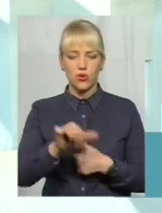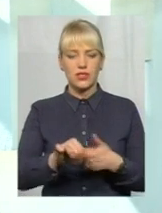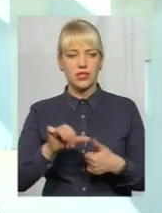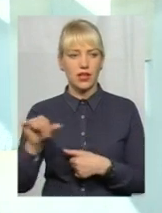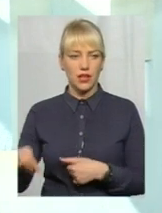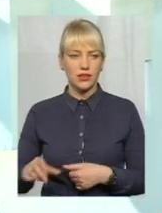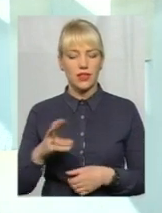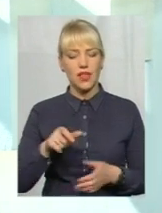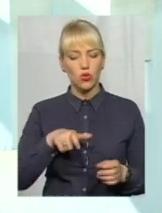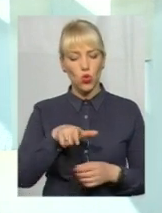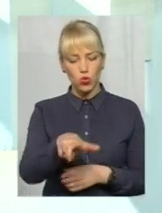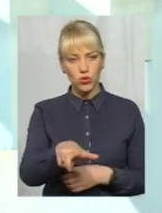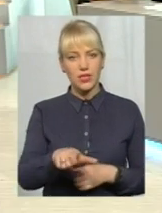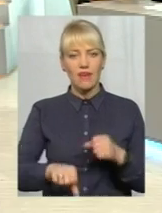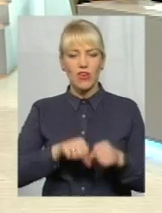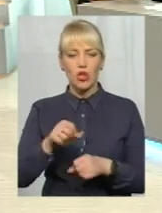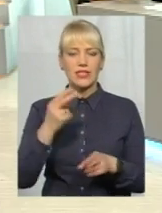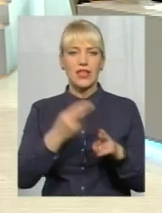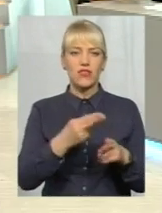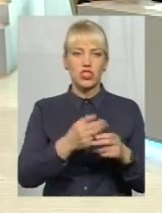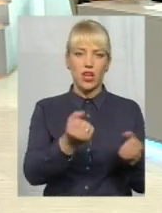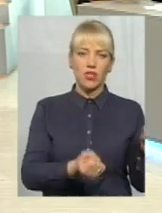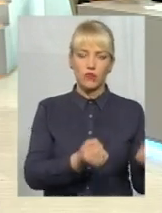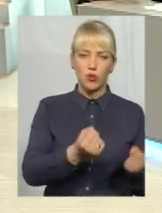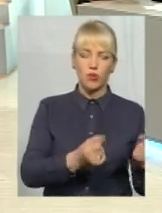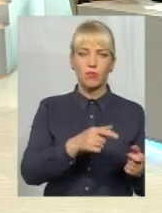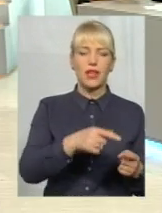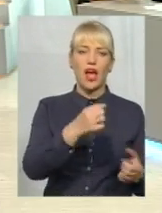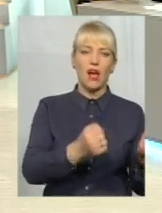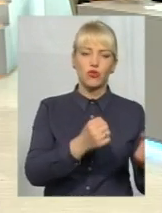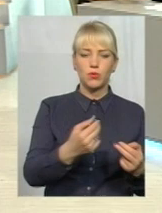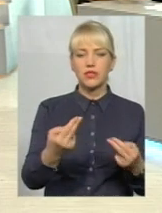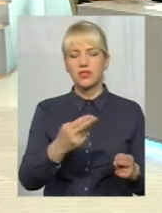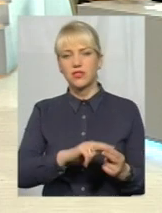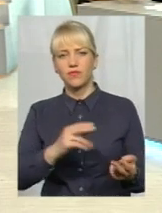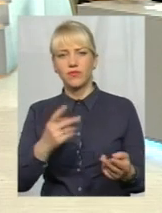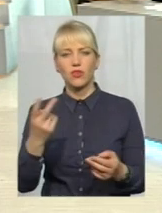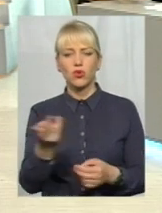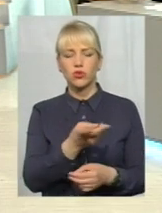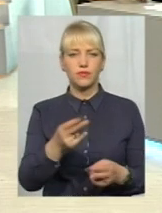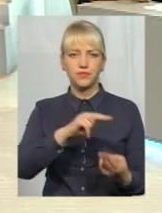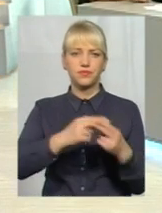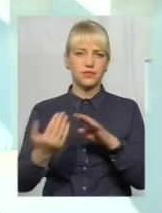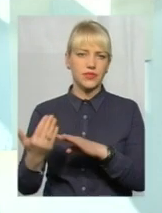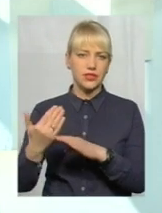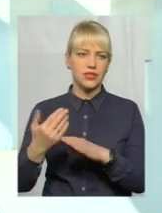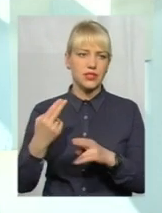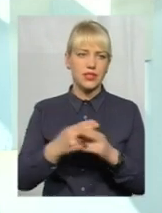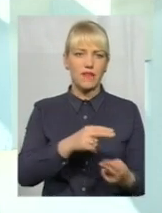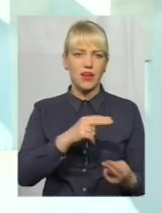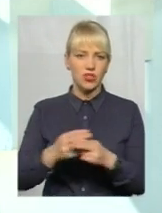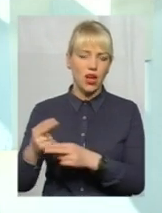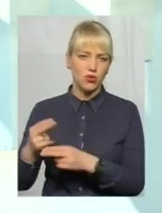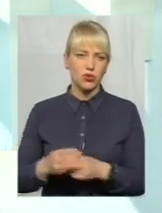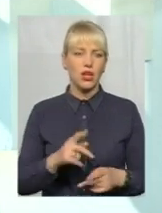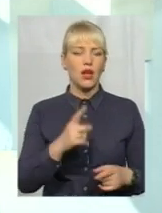На дорозі велосипедисти заважають автомобілям, на тротуарах велосипедисти заважають пішоходам. Але основна причина ДТП на дорозі, тому